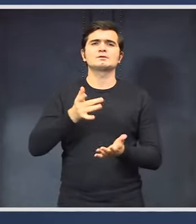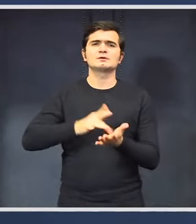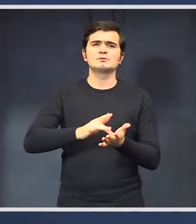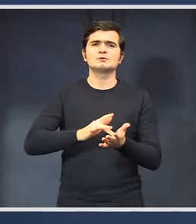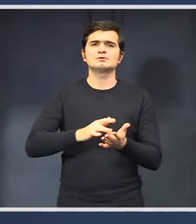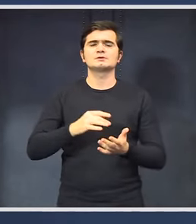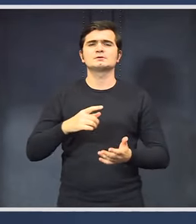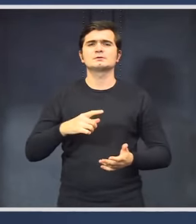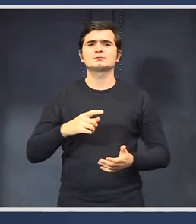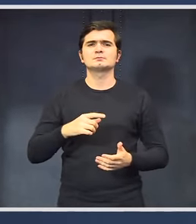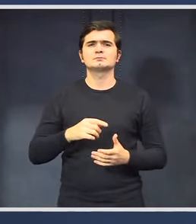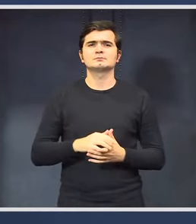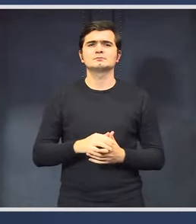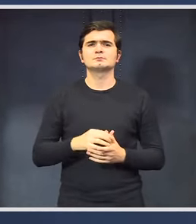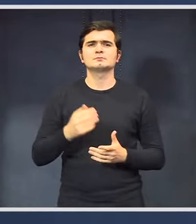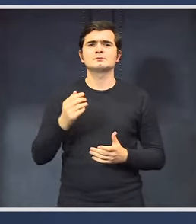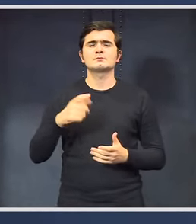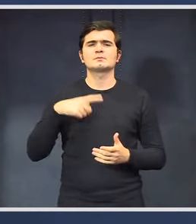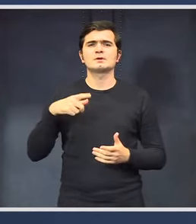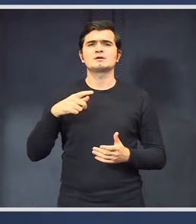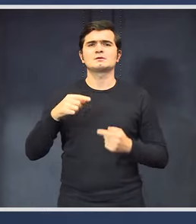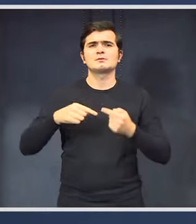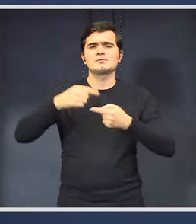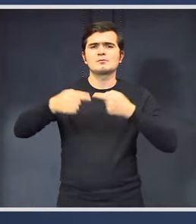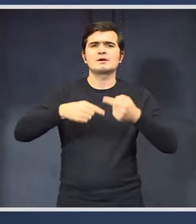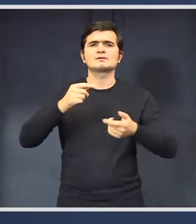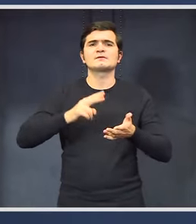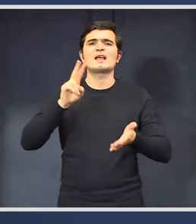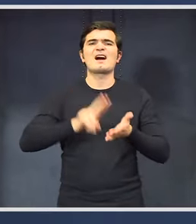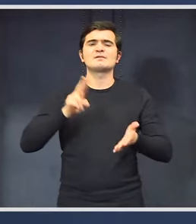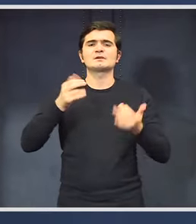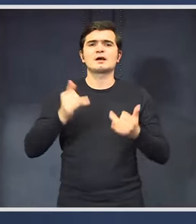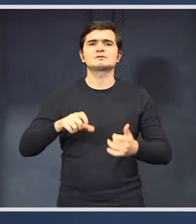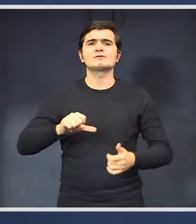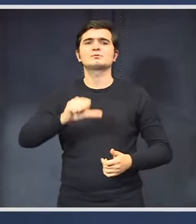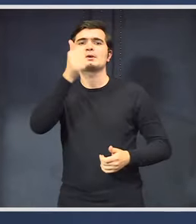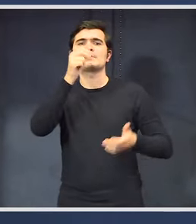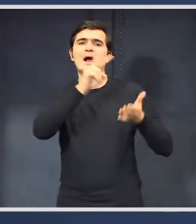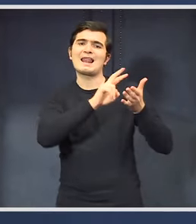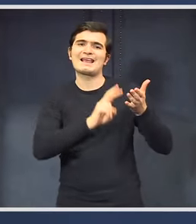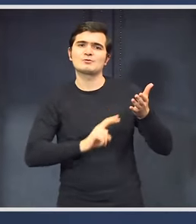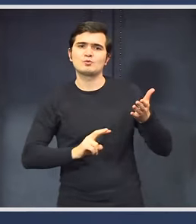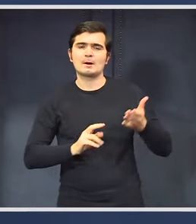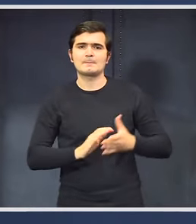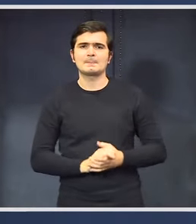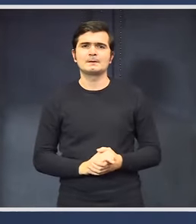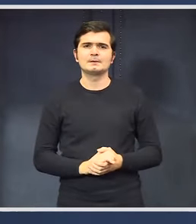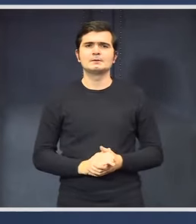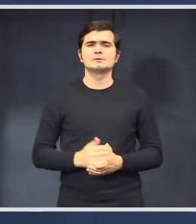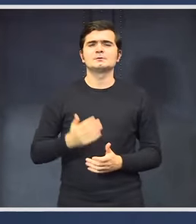este în canavizare, deci astăzi a fost în primă lectură. Cei vreau lucruri pe care aș vrea să vi le spun